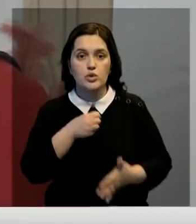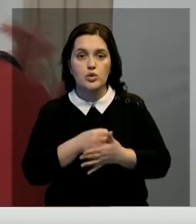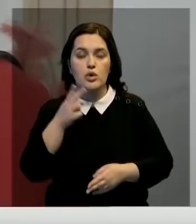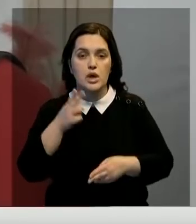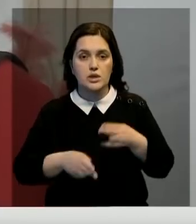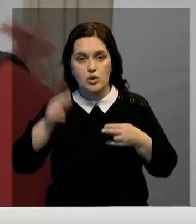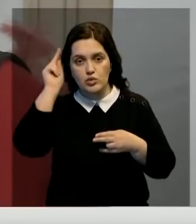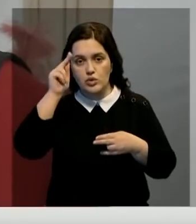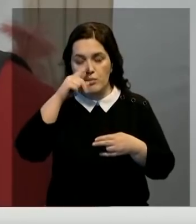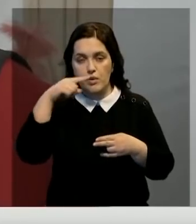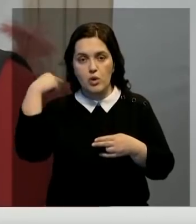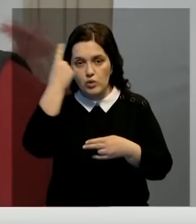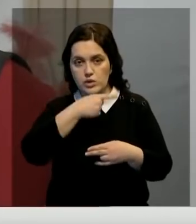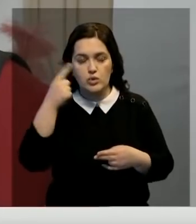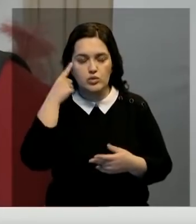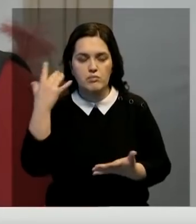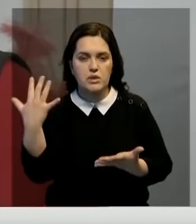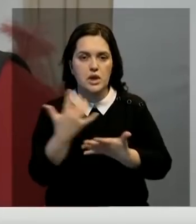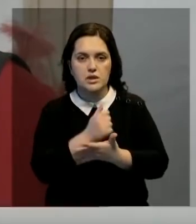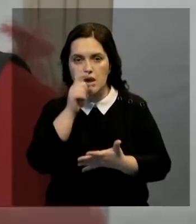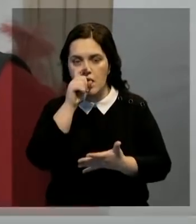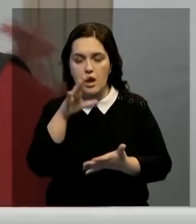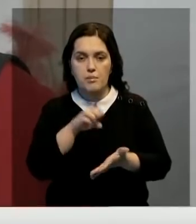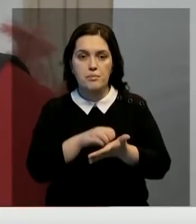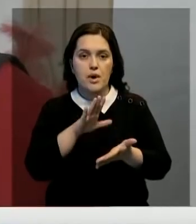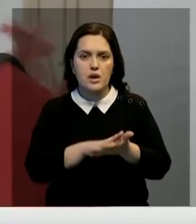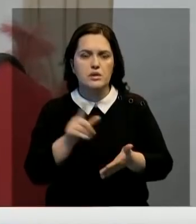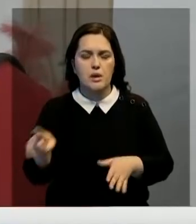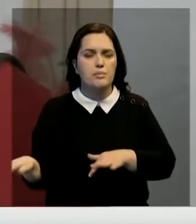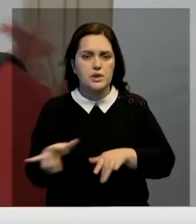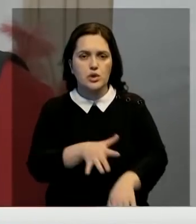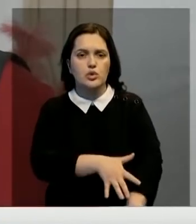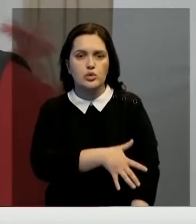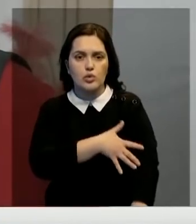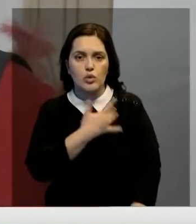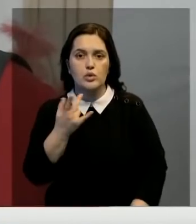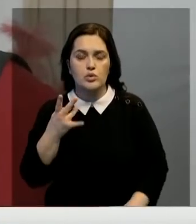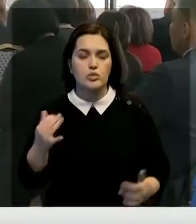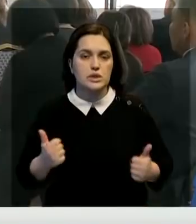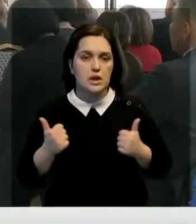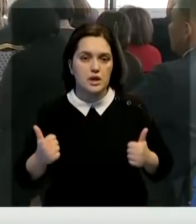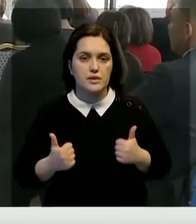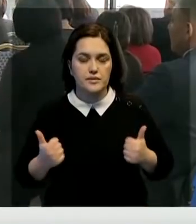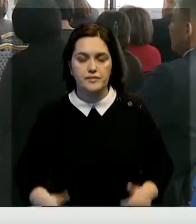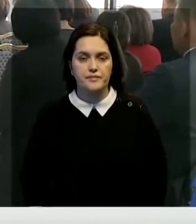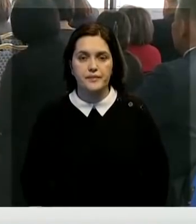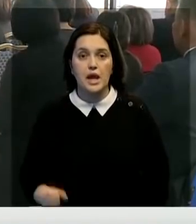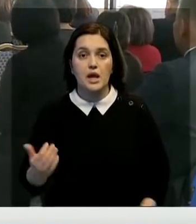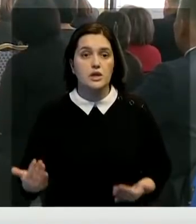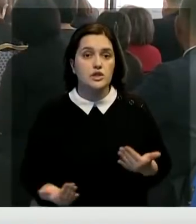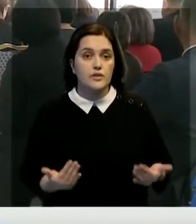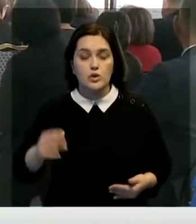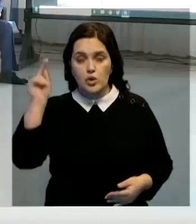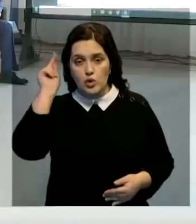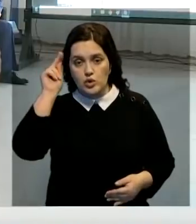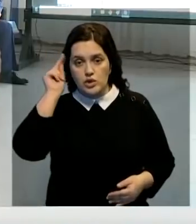учебного года думаем достигнуть хороших показателей. Процесс долгий и непростой, но учителя стараются. Как оживить учебный